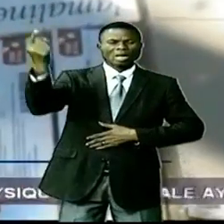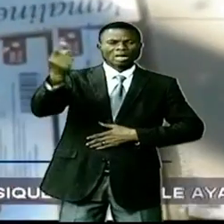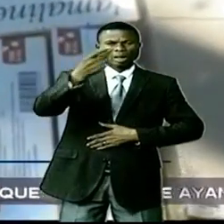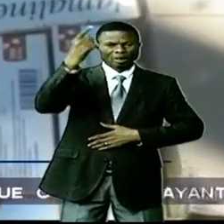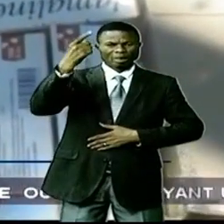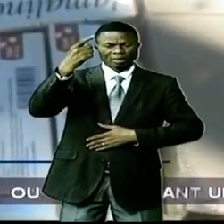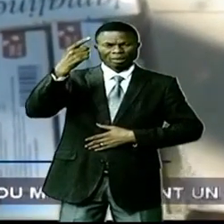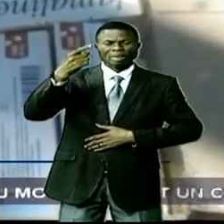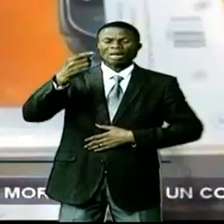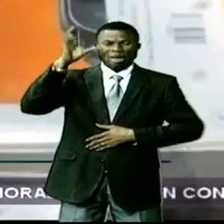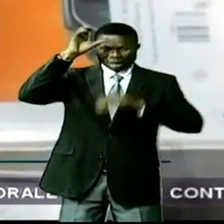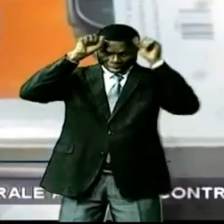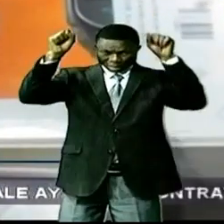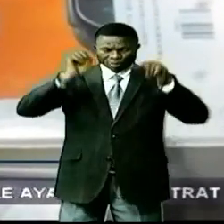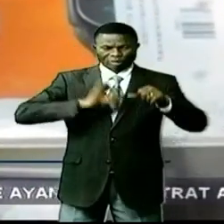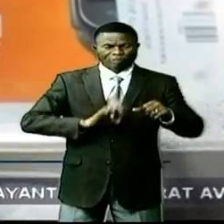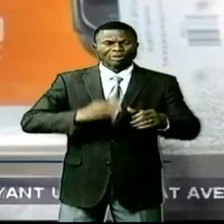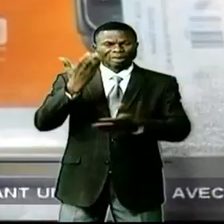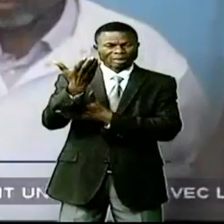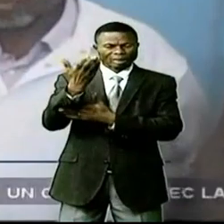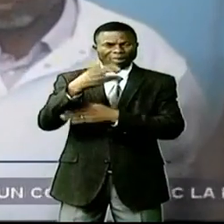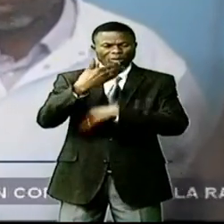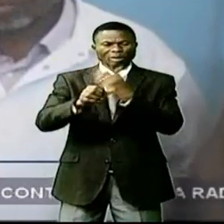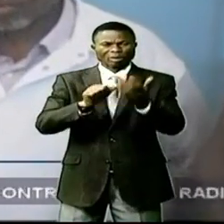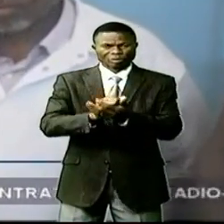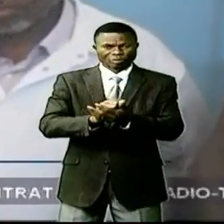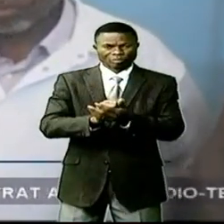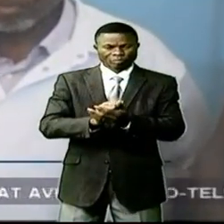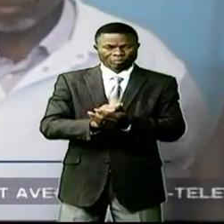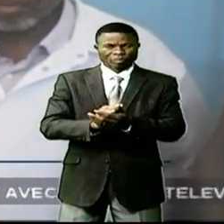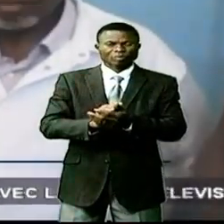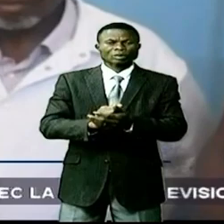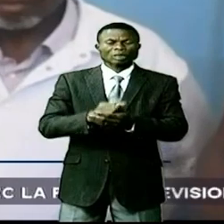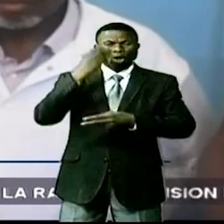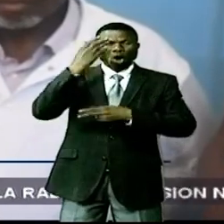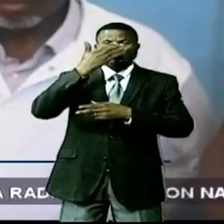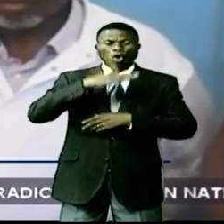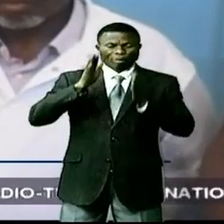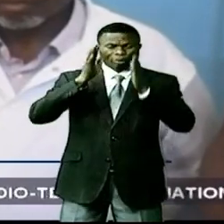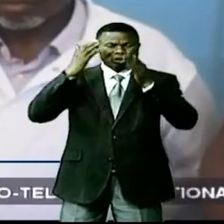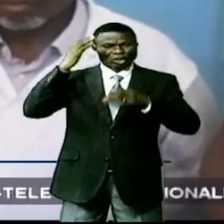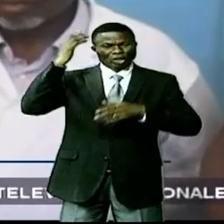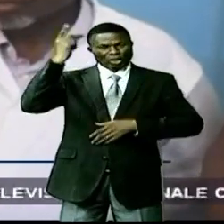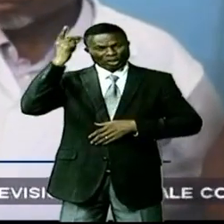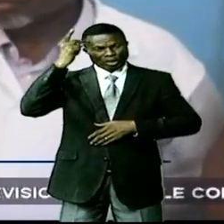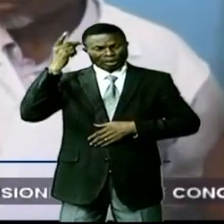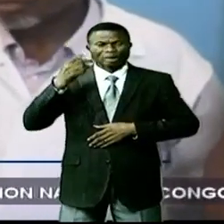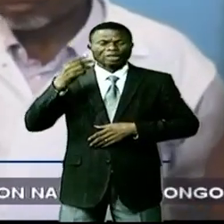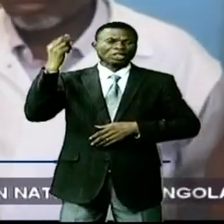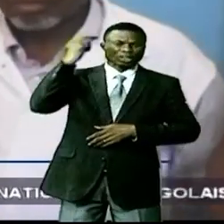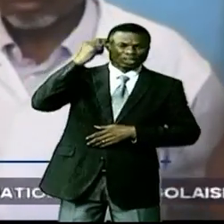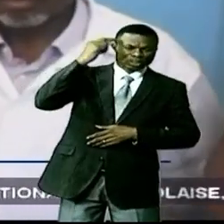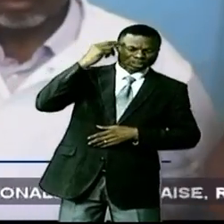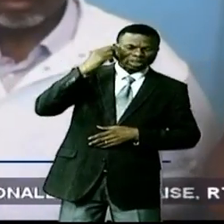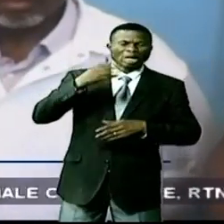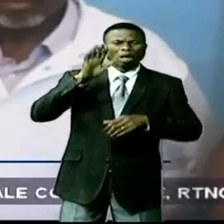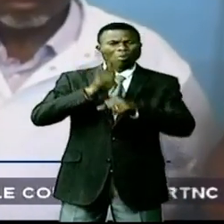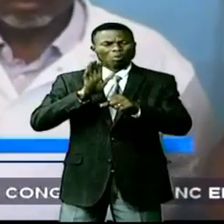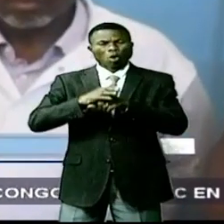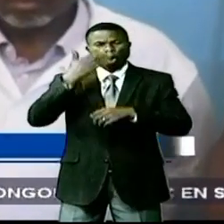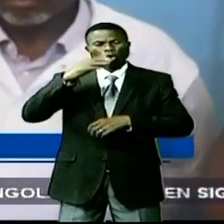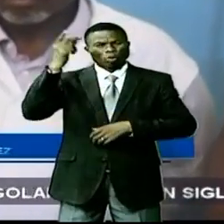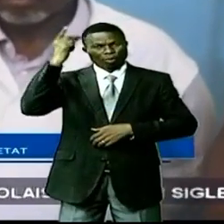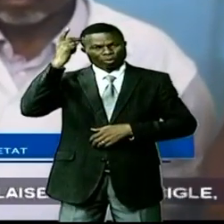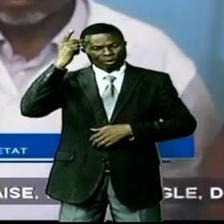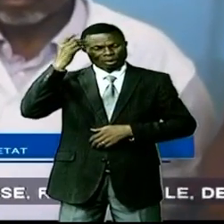prônée par le président de la République. Après avoir fait Mamayem au hôpital général d'Njili, au Mésama Tété et plusieurs autres hôpitaux,